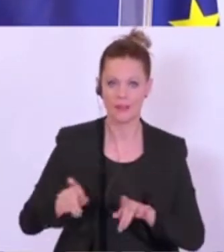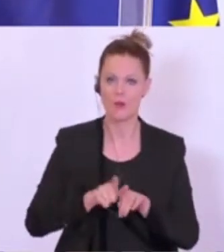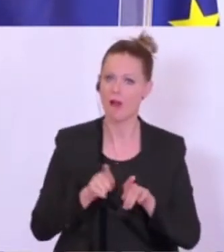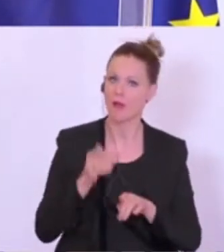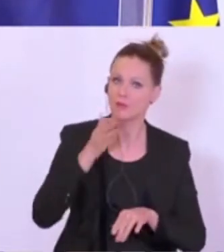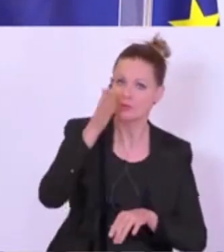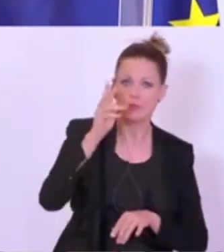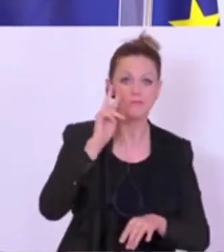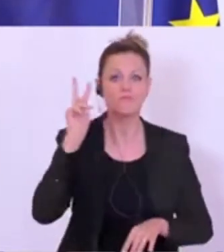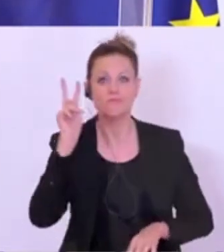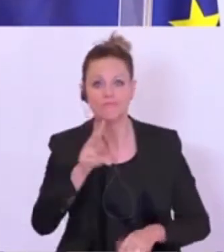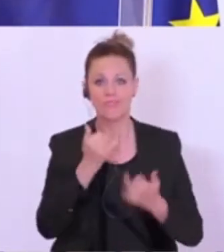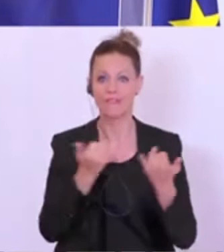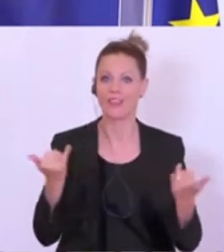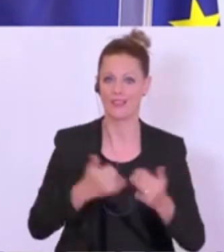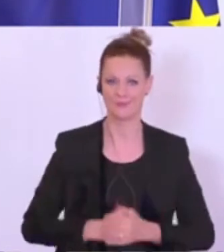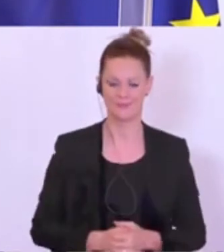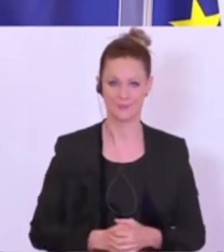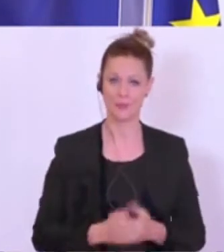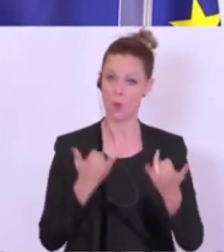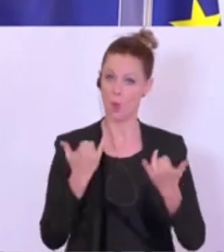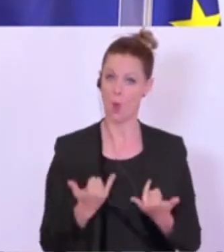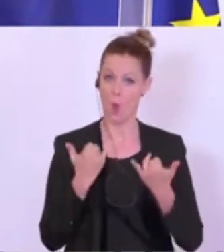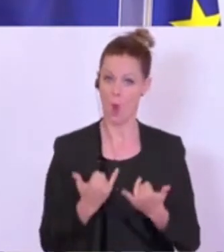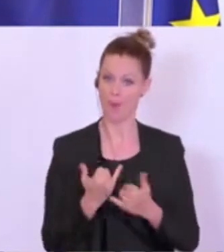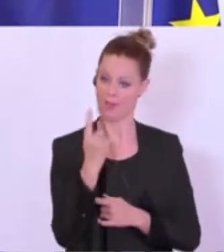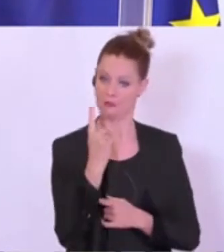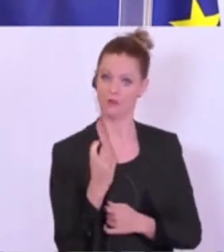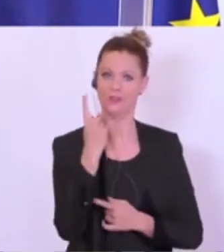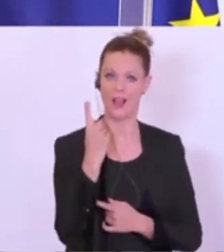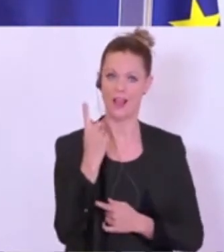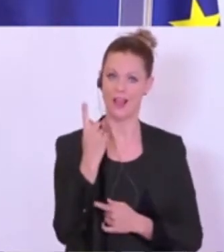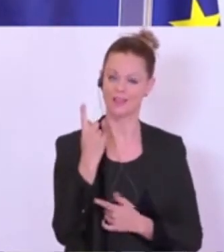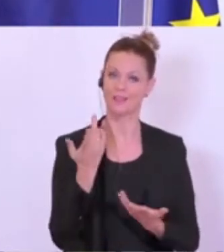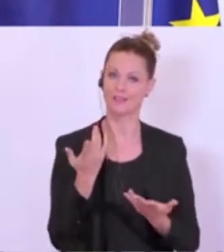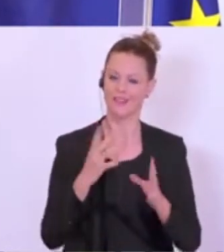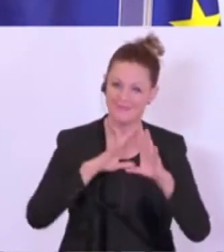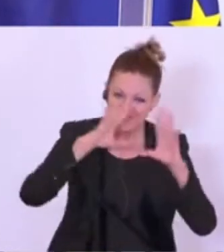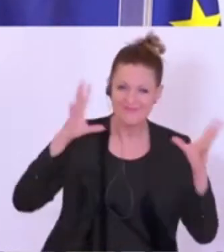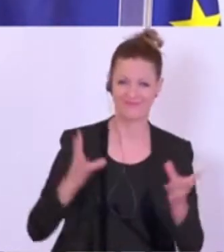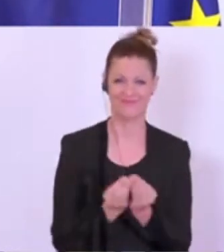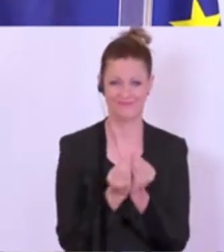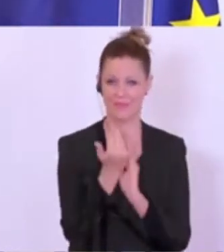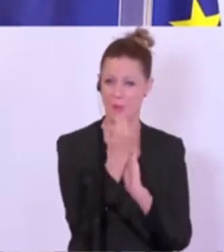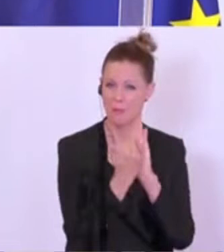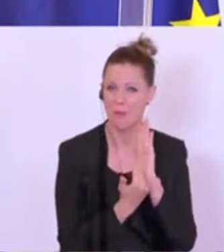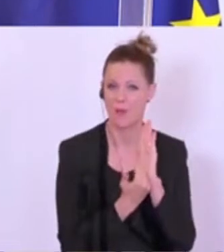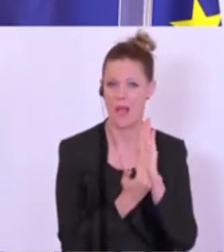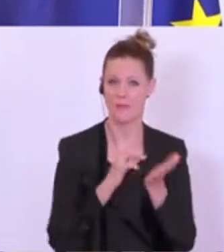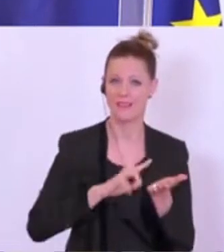Zukunftsperspektiven. Heute setzen wir einen Startschuss für ein umfassendes Programm, als